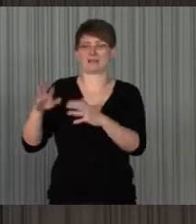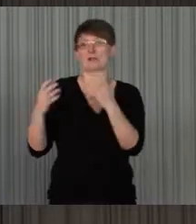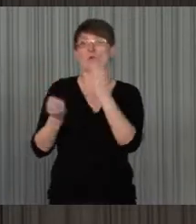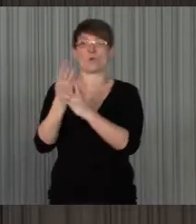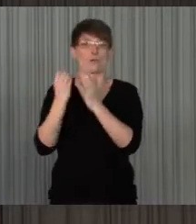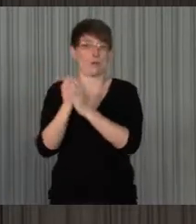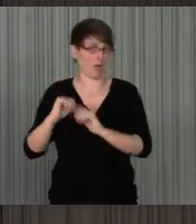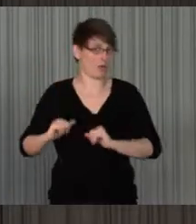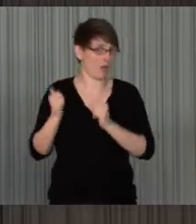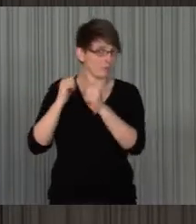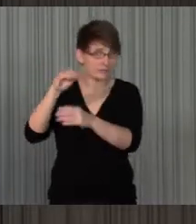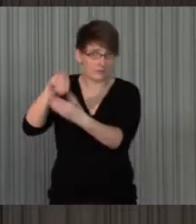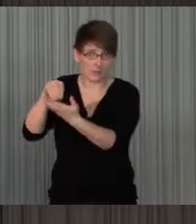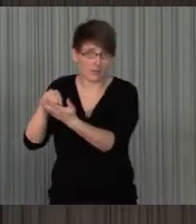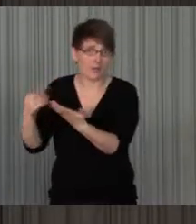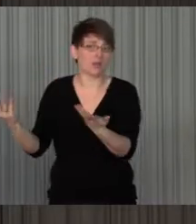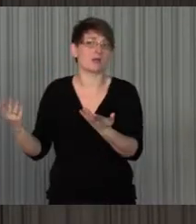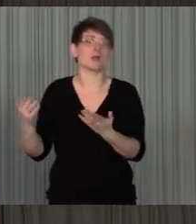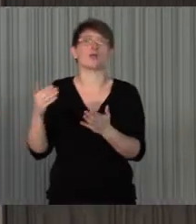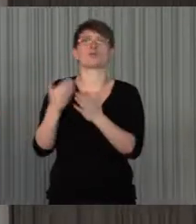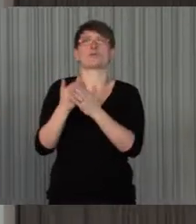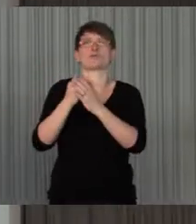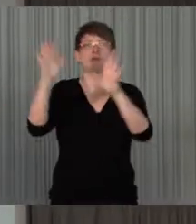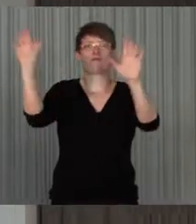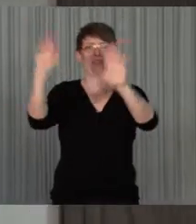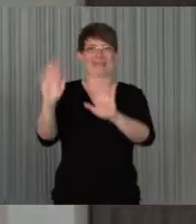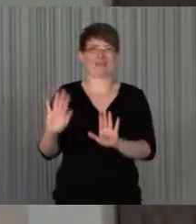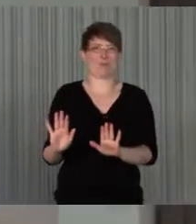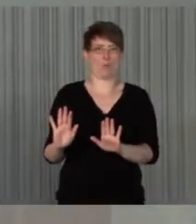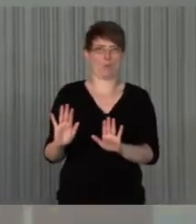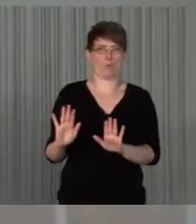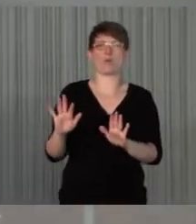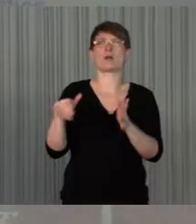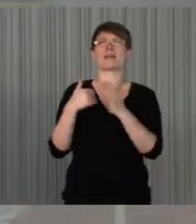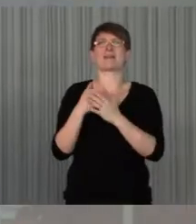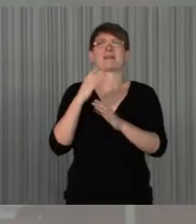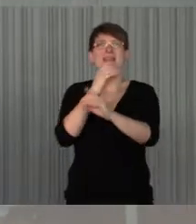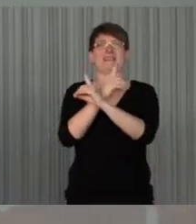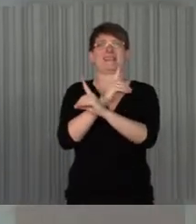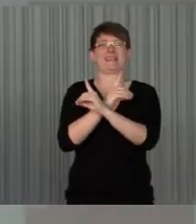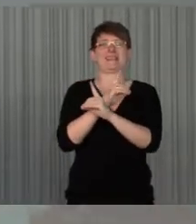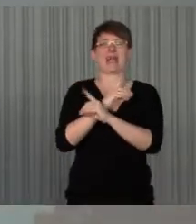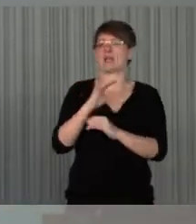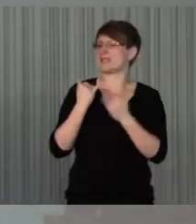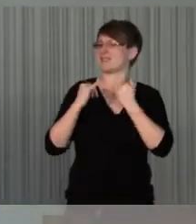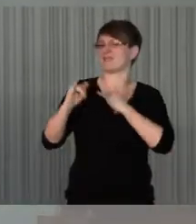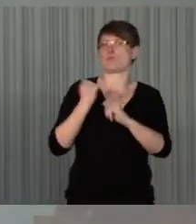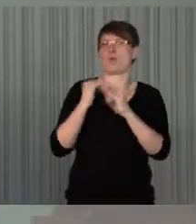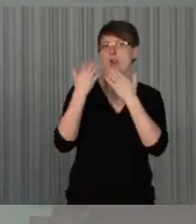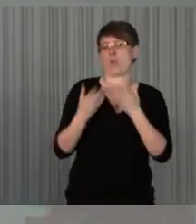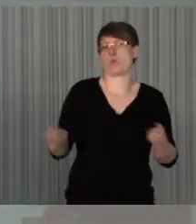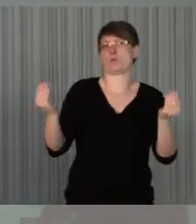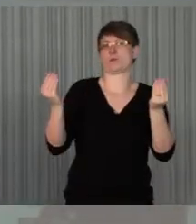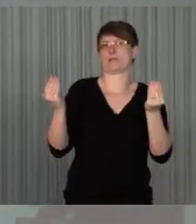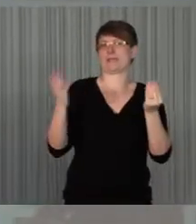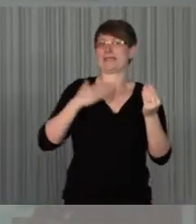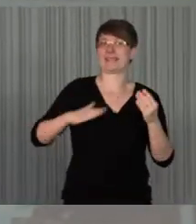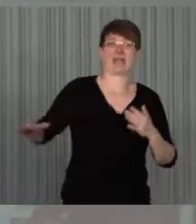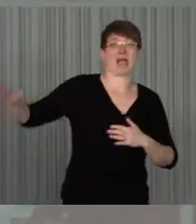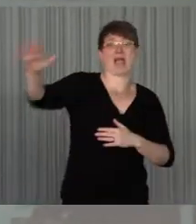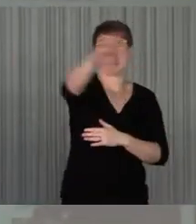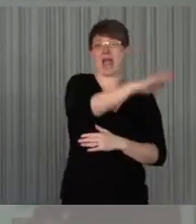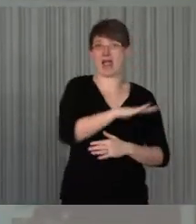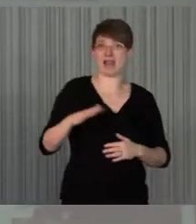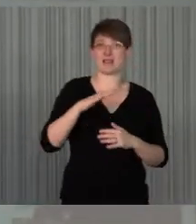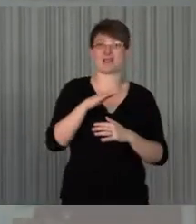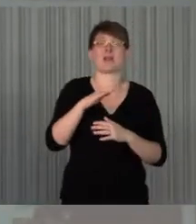kulturellen Leben, zum Beispiel gibt es eben auch für das Kino. Digitale individuelle Lösungen, also sozusagen, dass nicht alle die Türen